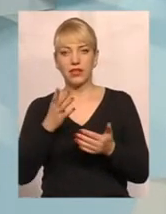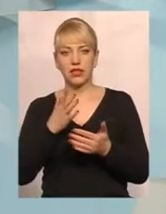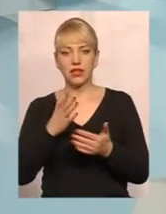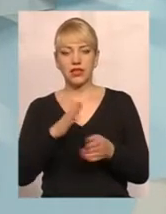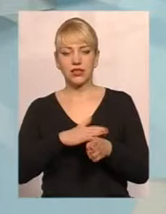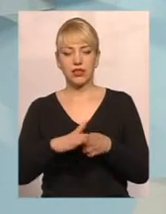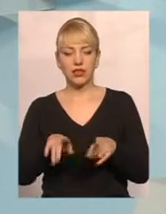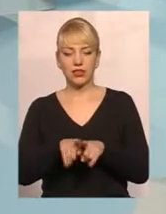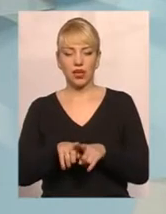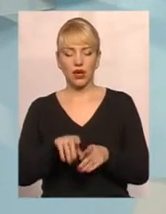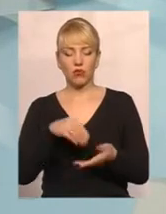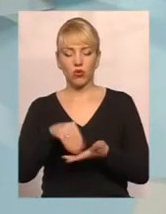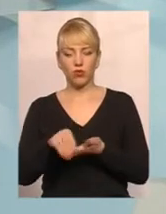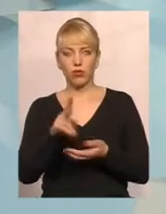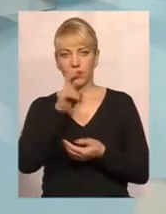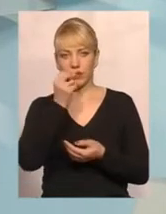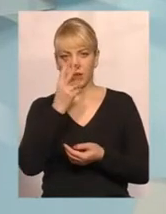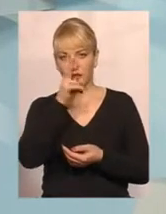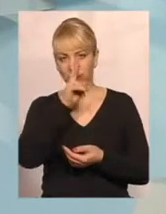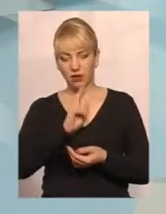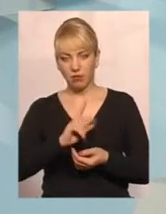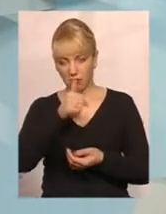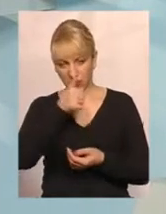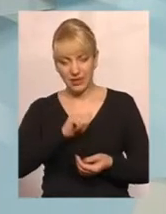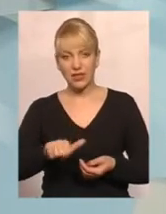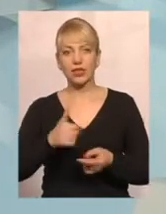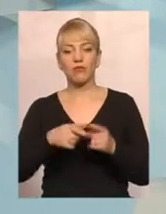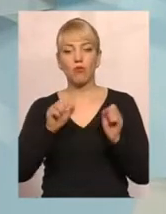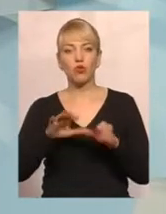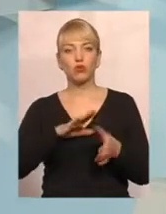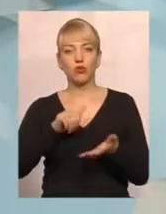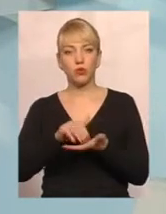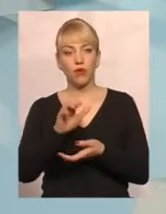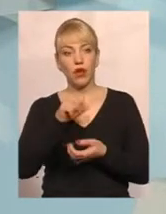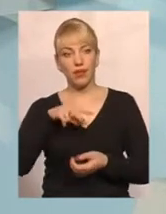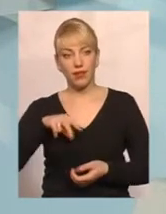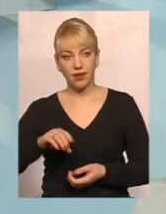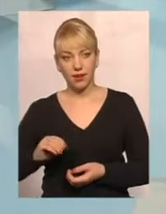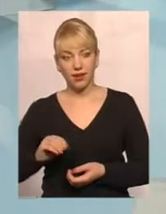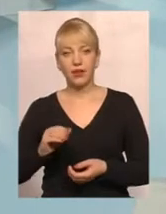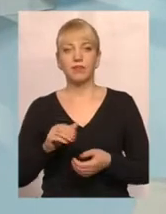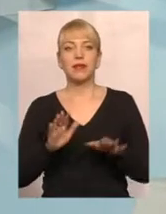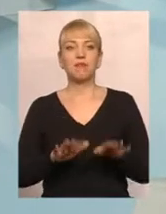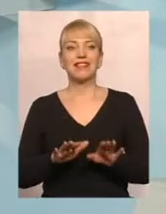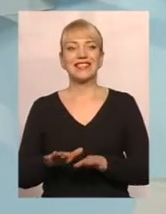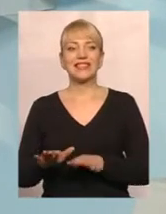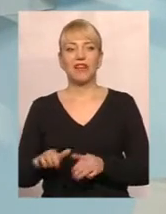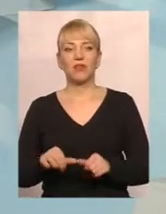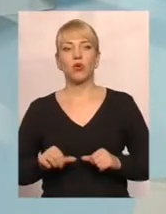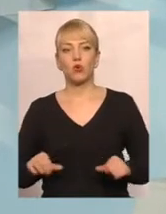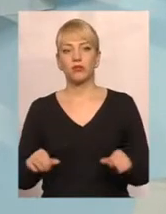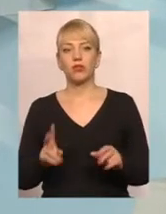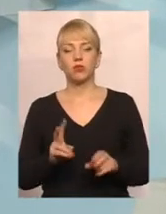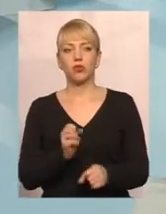12 місяців, як правило, надані субсидії можуть бути відмовлені. Але разом з тим, місцевими комісіями,